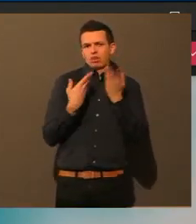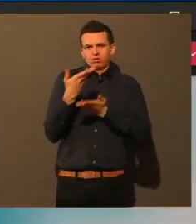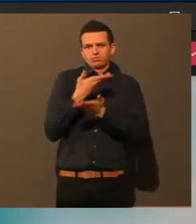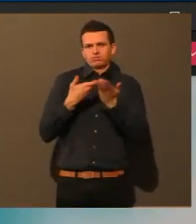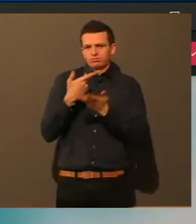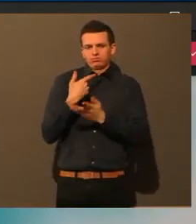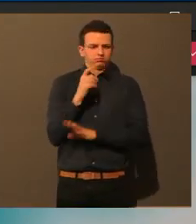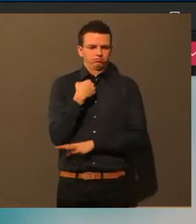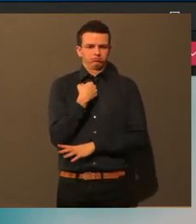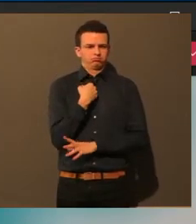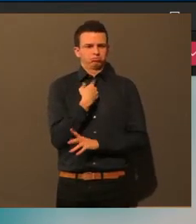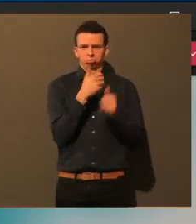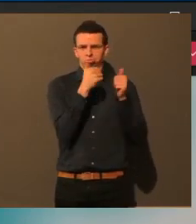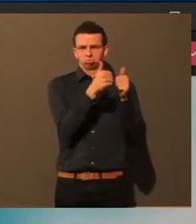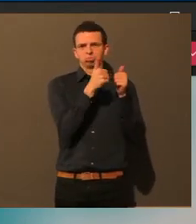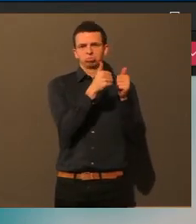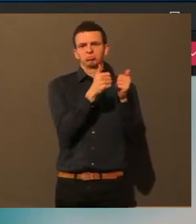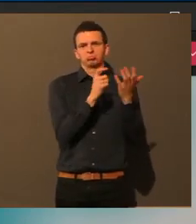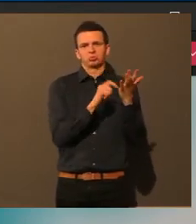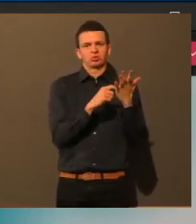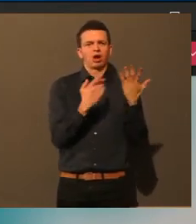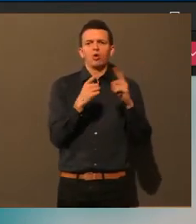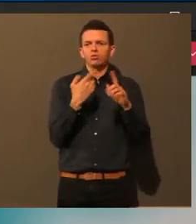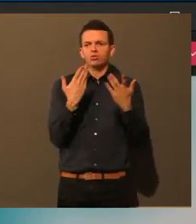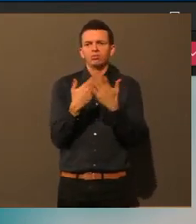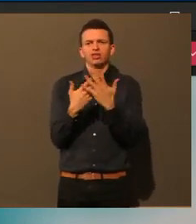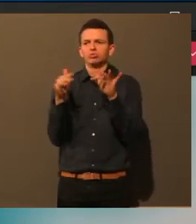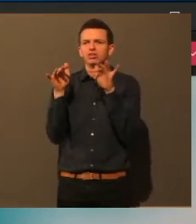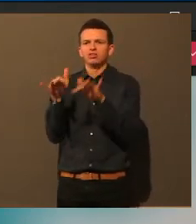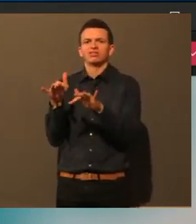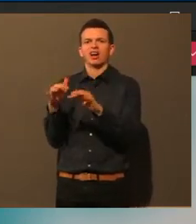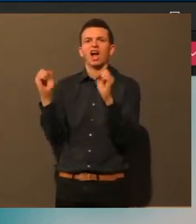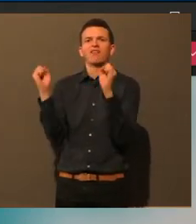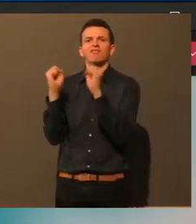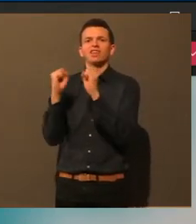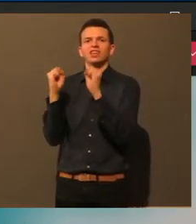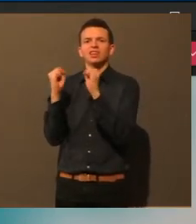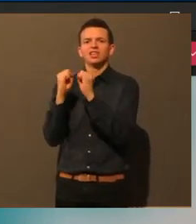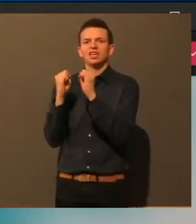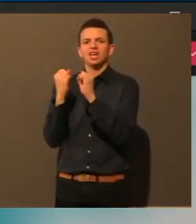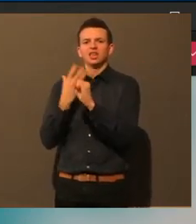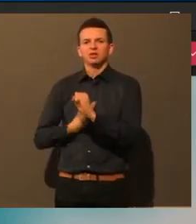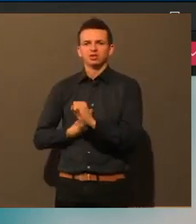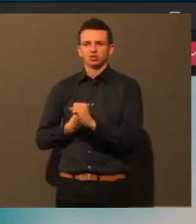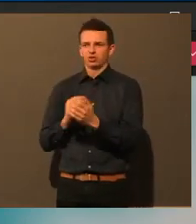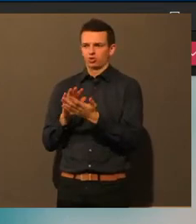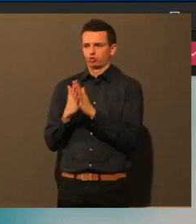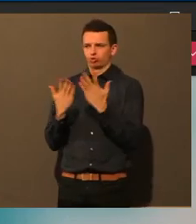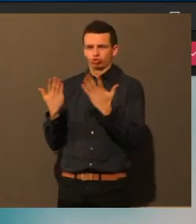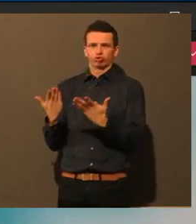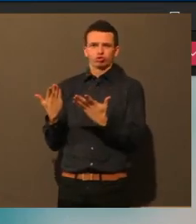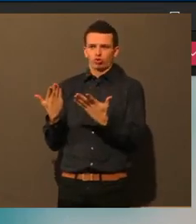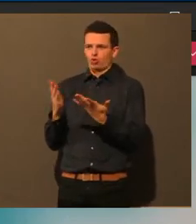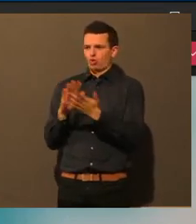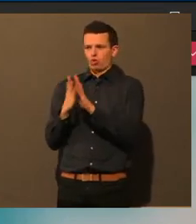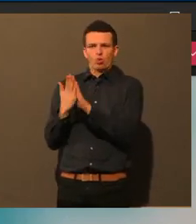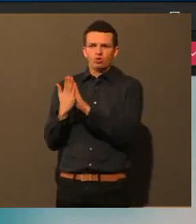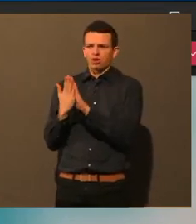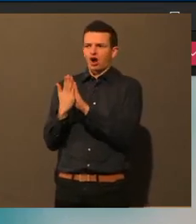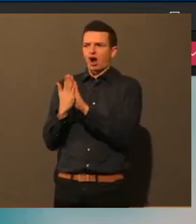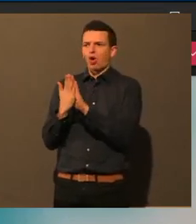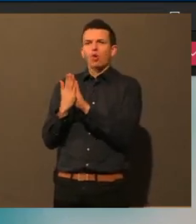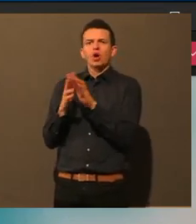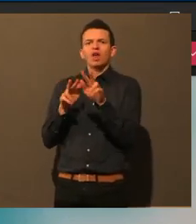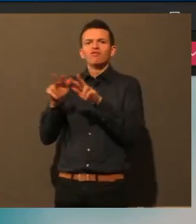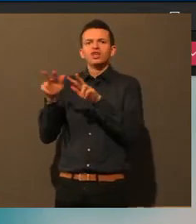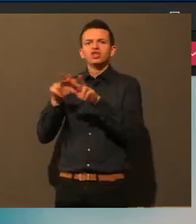Winterdepressionen, die ja sehr häufig auftreten, auch in den Krisen mit Wirtschaftsangst und mit